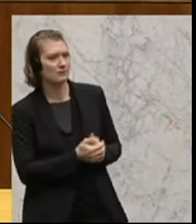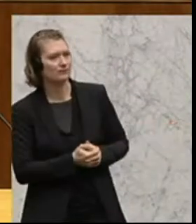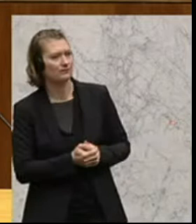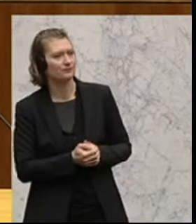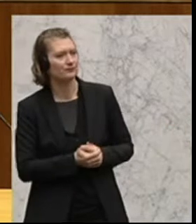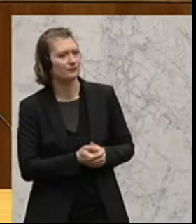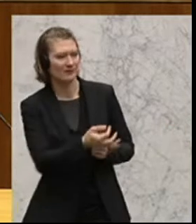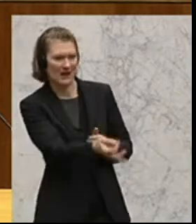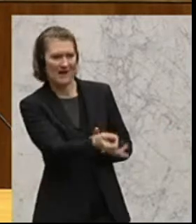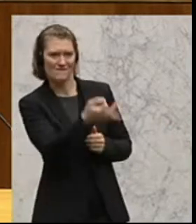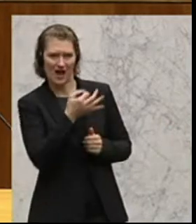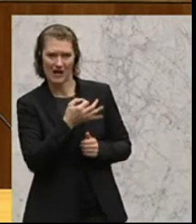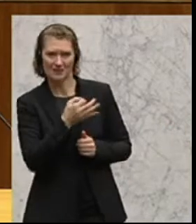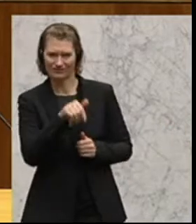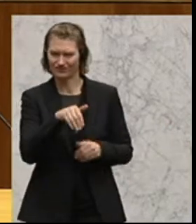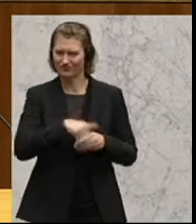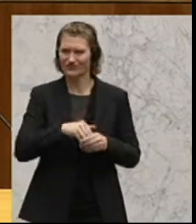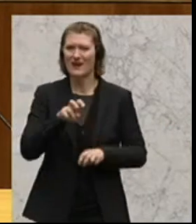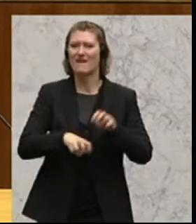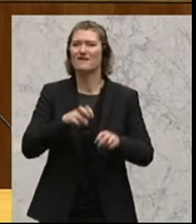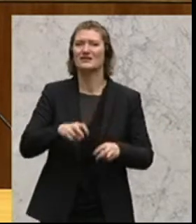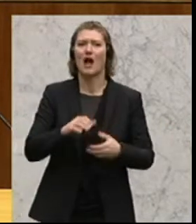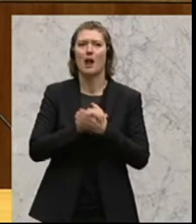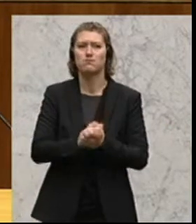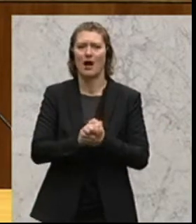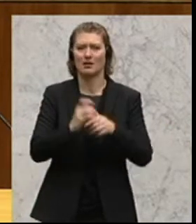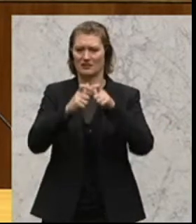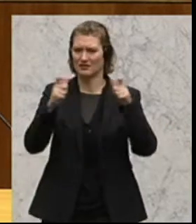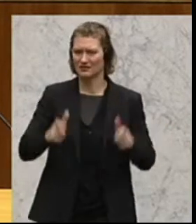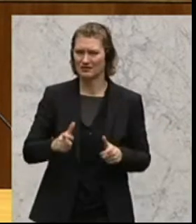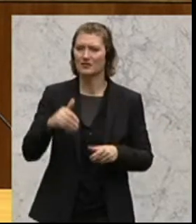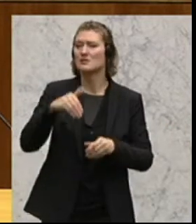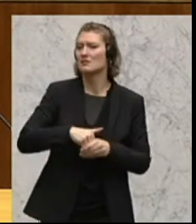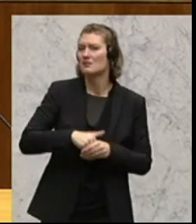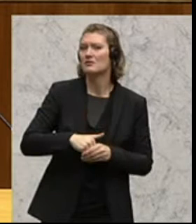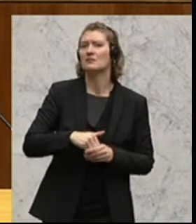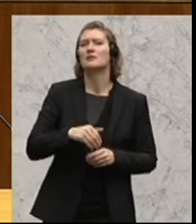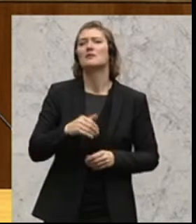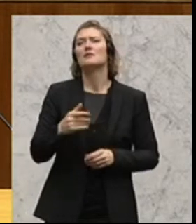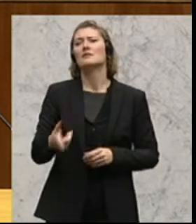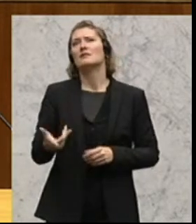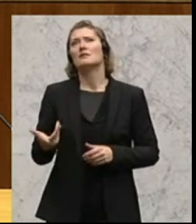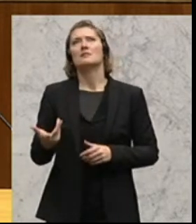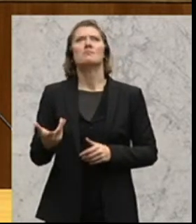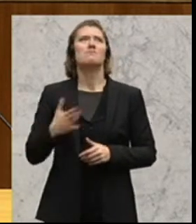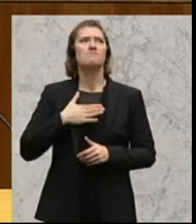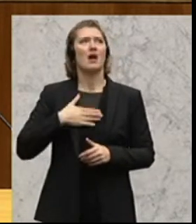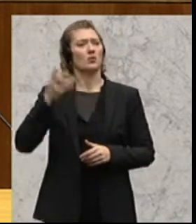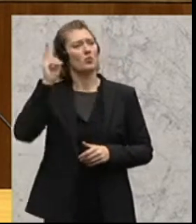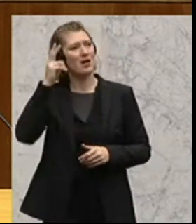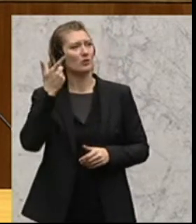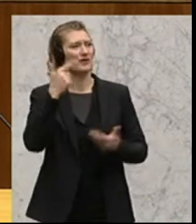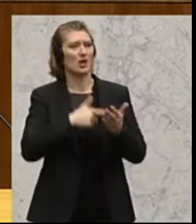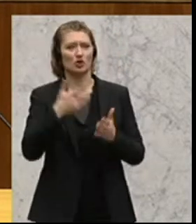Die Frage, die aus dem Fiskalpakt herauskommt, muss man so beantworten, dass nach meinen Überlegungen für